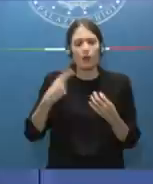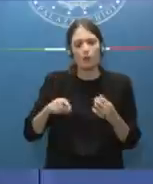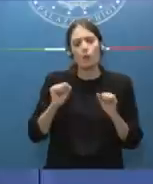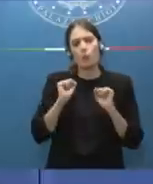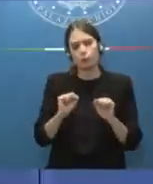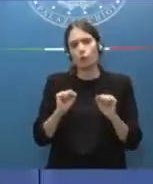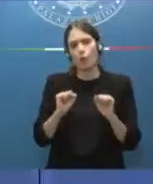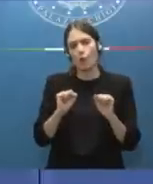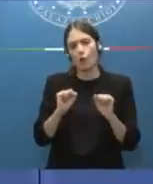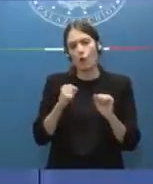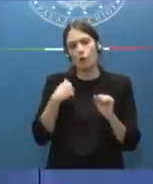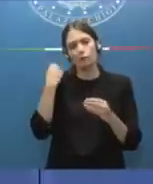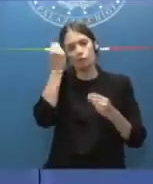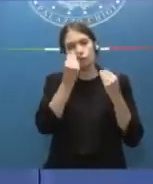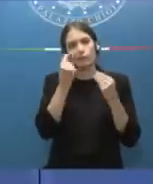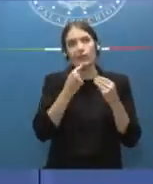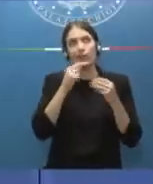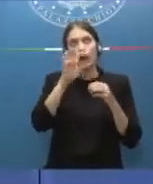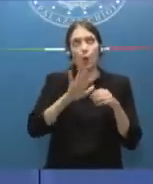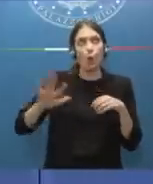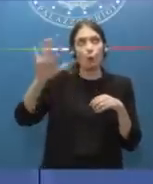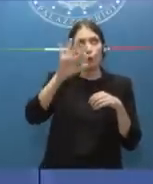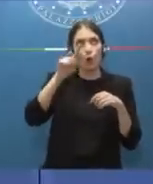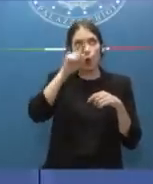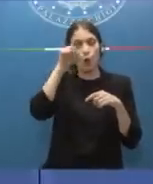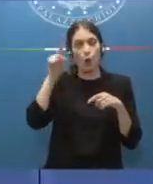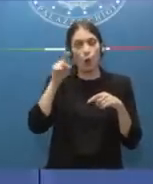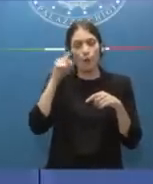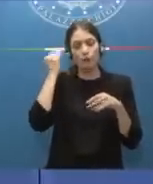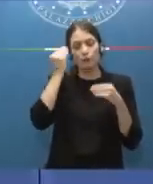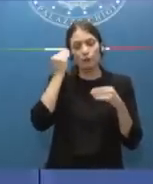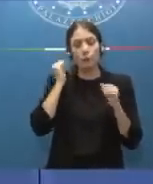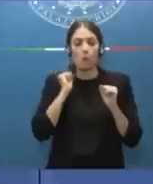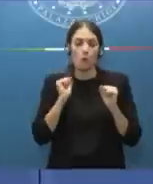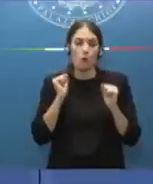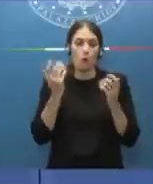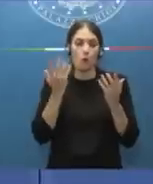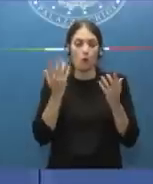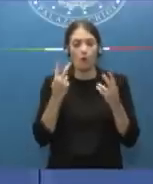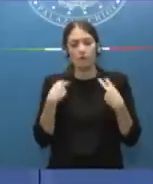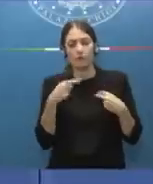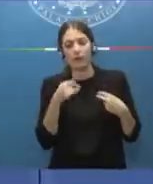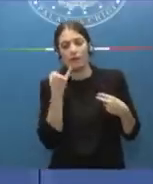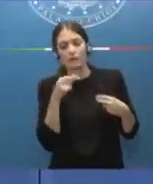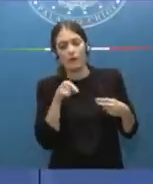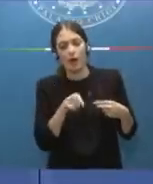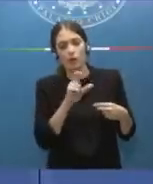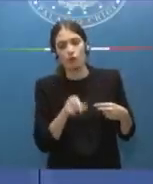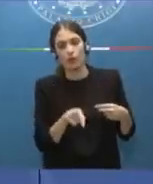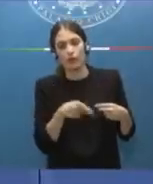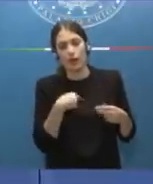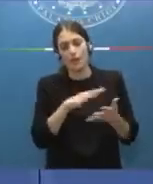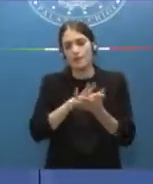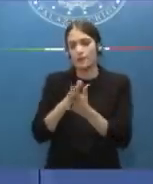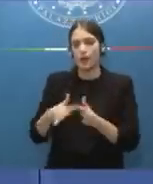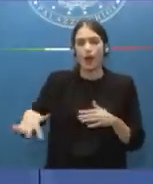deterrente per chi da tutta Europa pensa di avere, diciamo, vita facile venendo qui a devastare